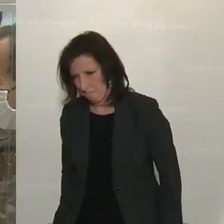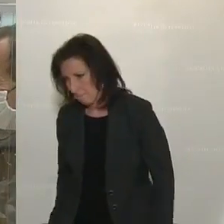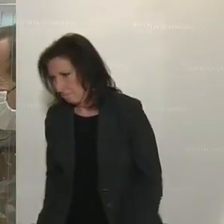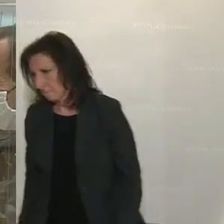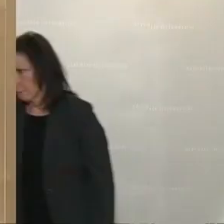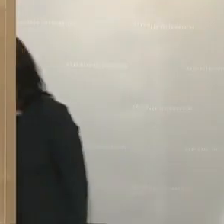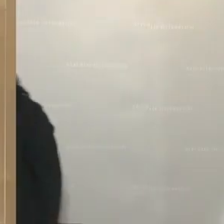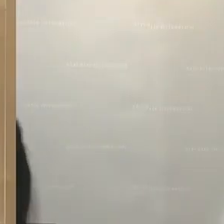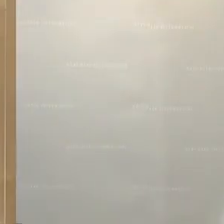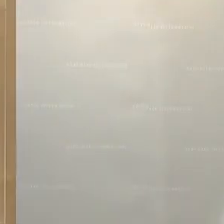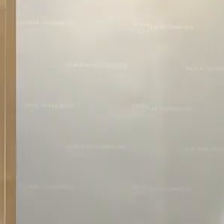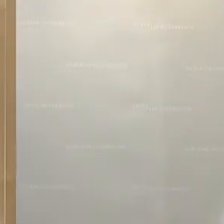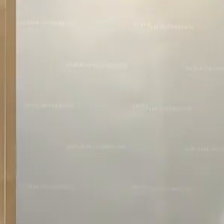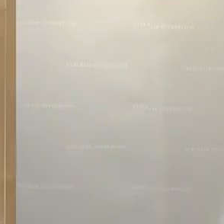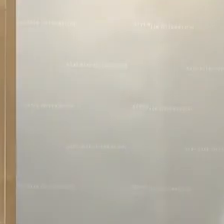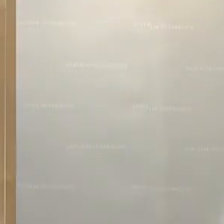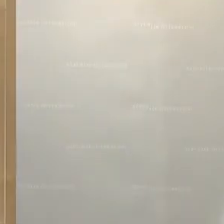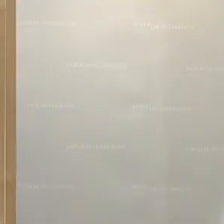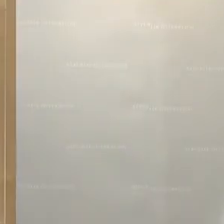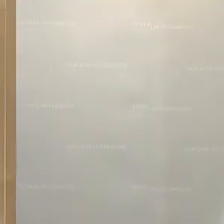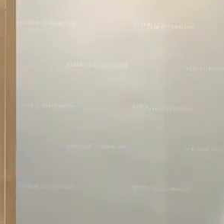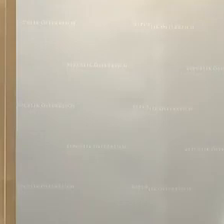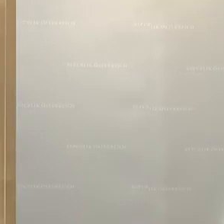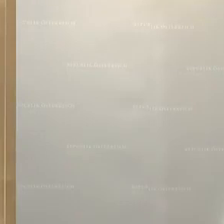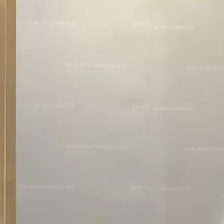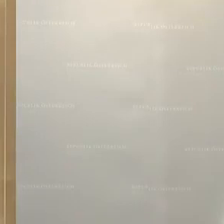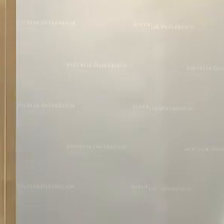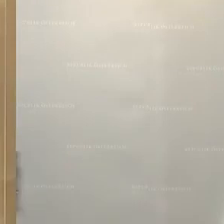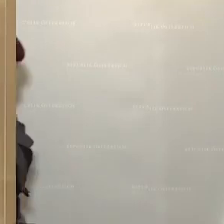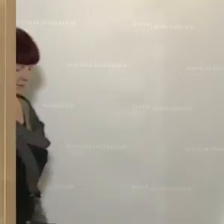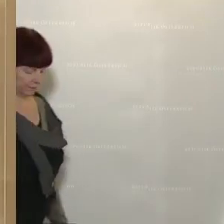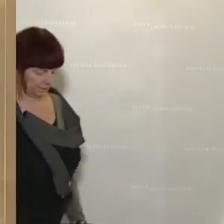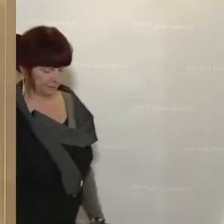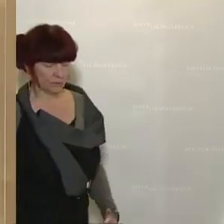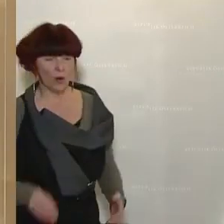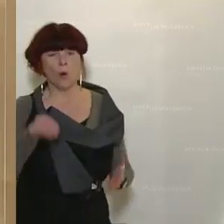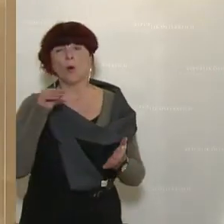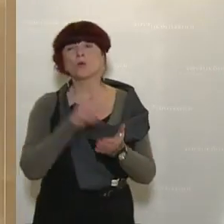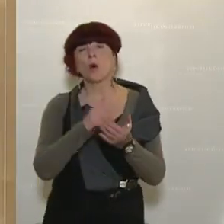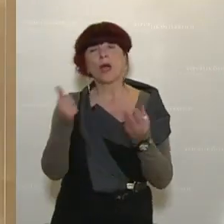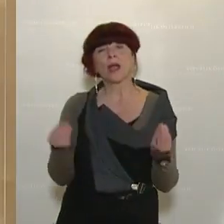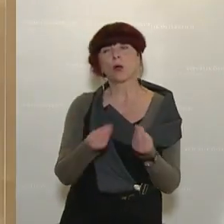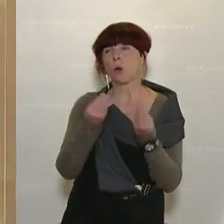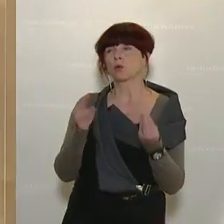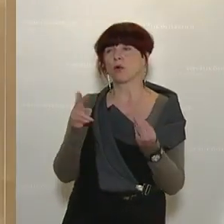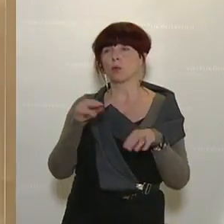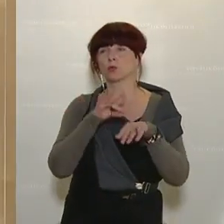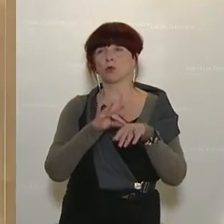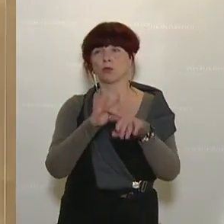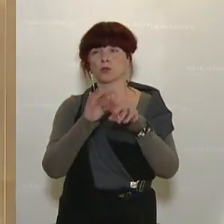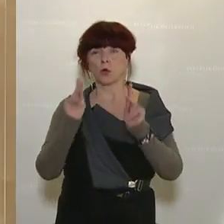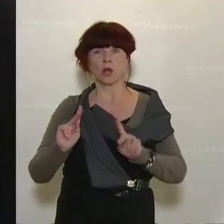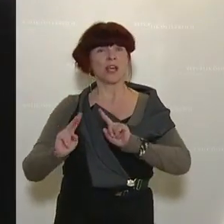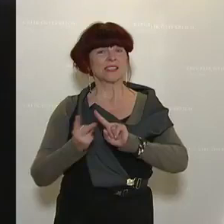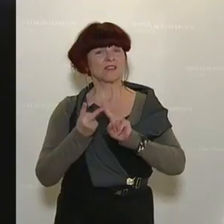Es gibt natürlich noch einen Grund, warum das durchgeführt werden muss, wie Sie es planen dann in der zweiten Jännerhälfte. Sie wissen ja nicht, was Sie machen